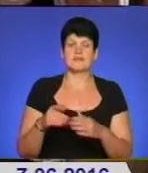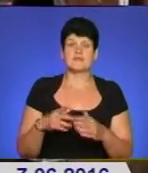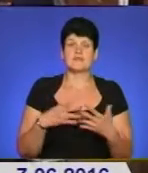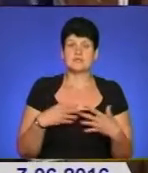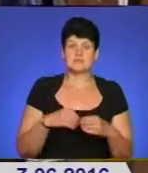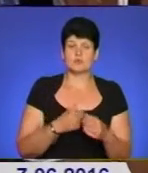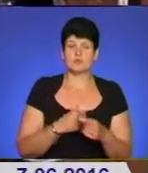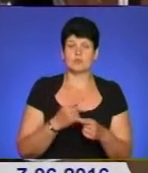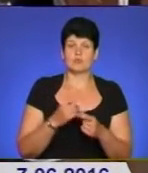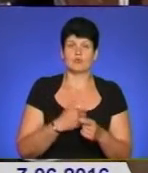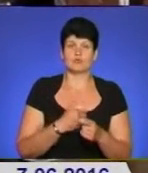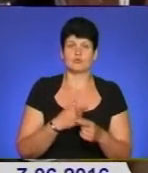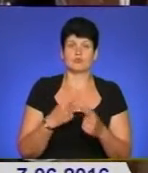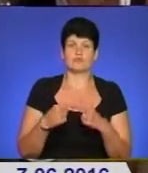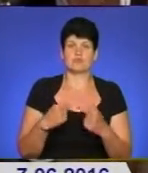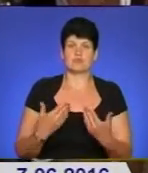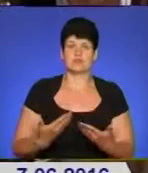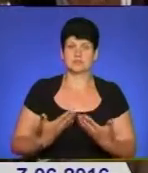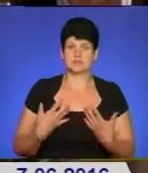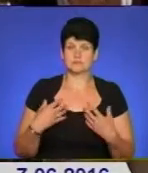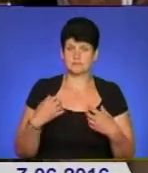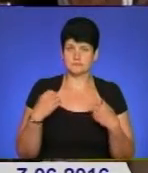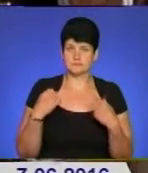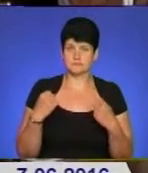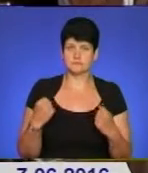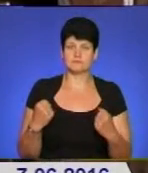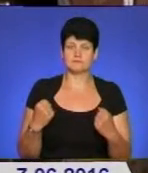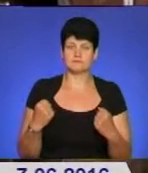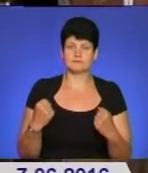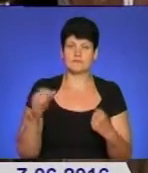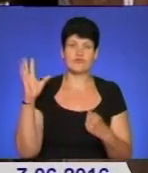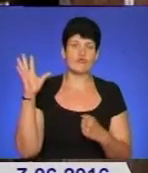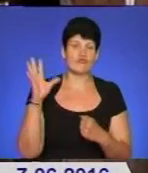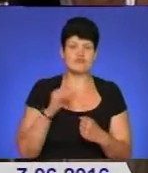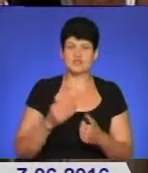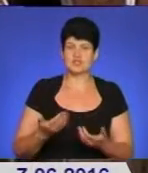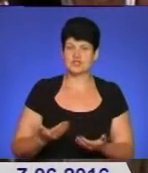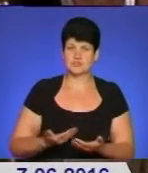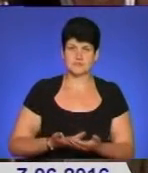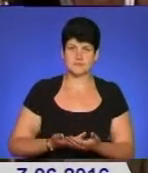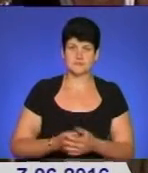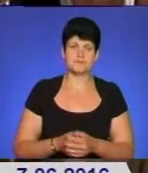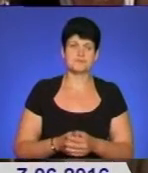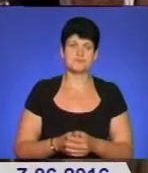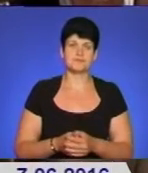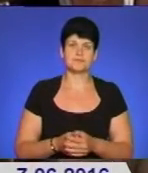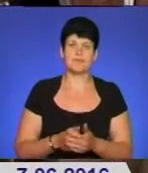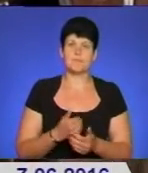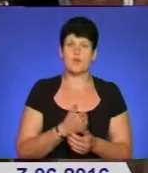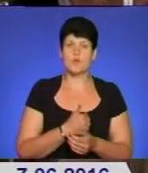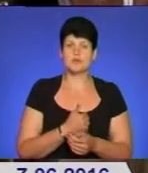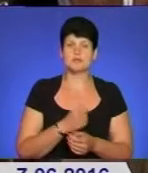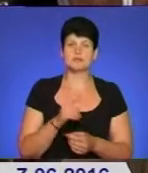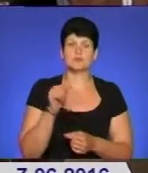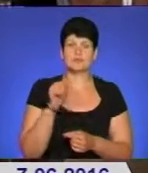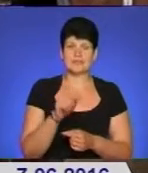побажати, щоб вони вернулися звідти здорові, всі живі, і побажати, щоб